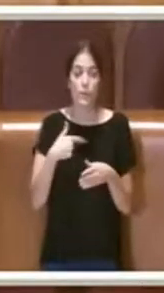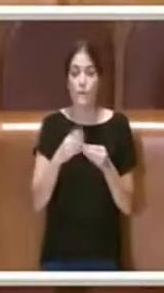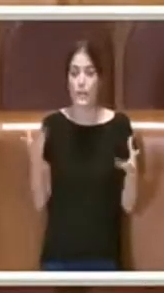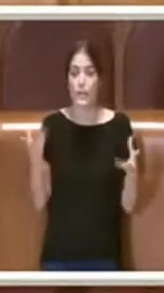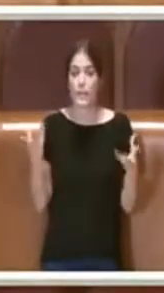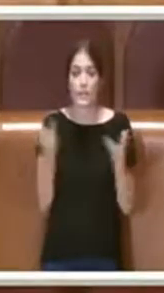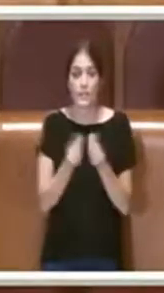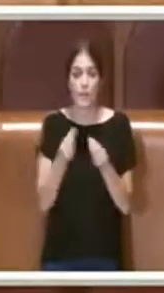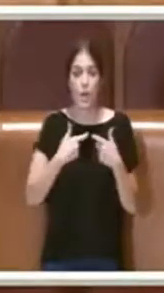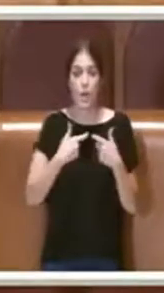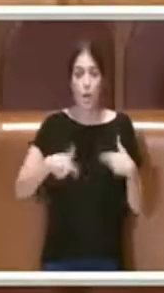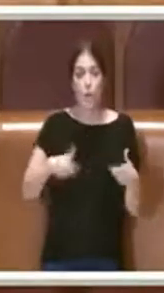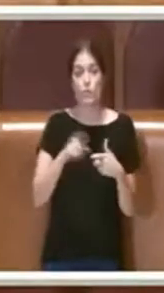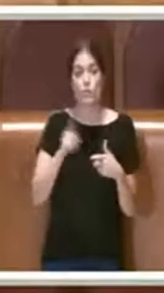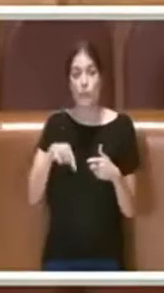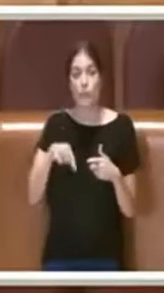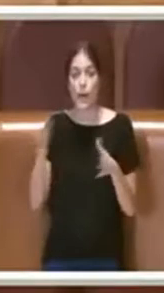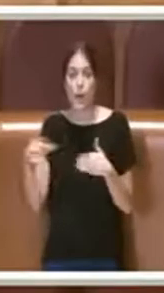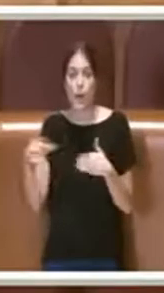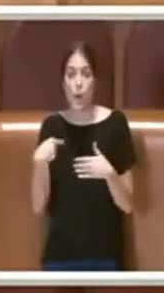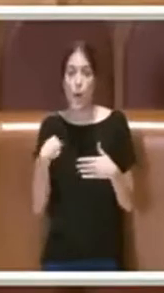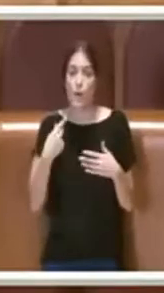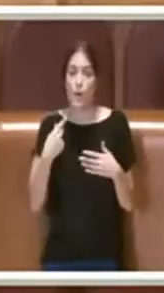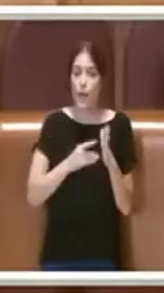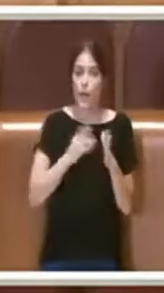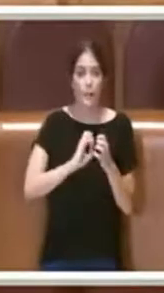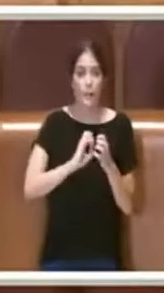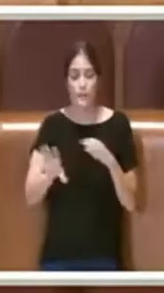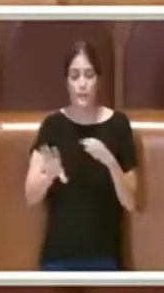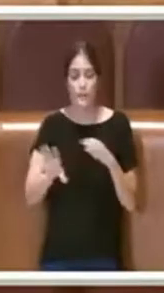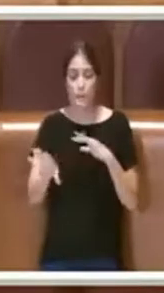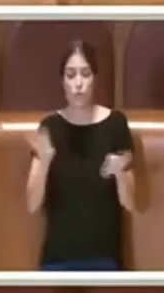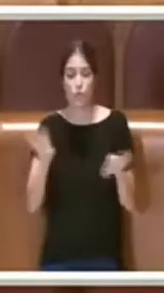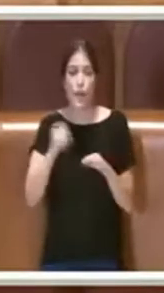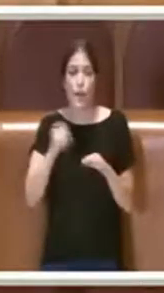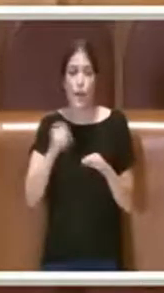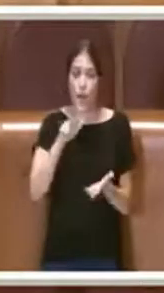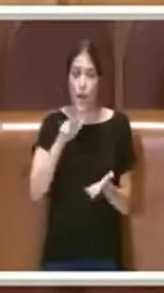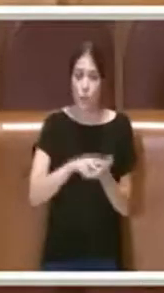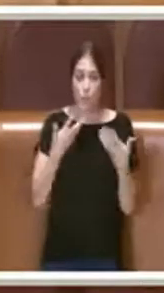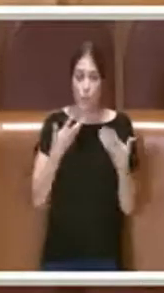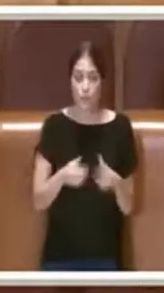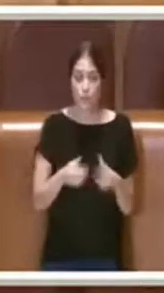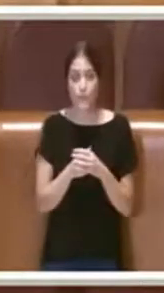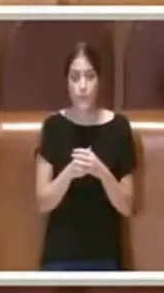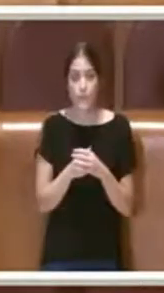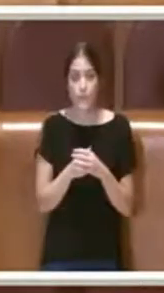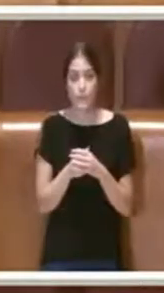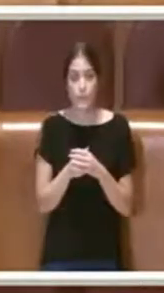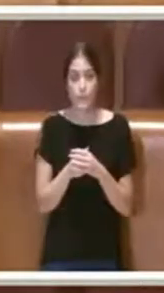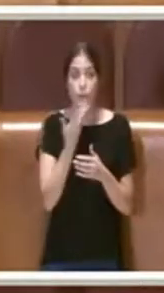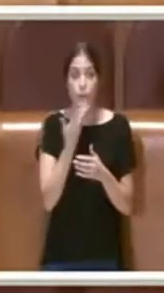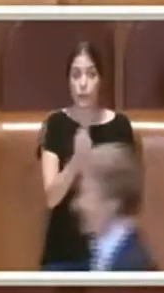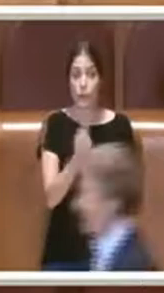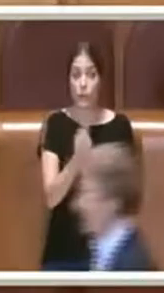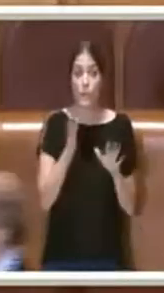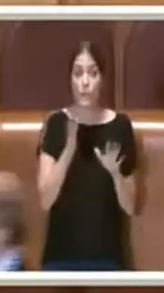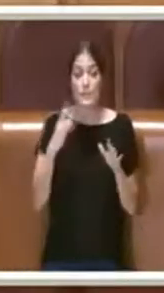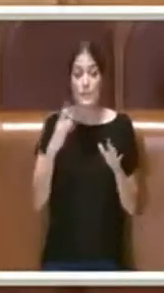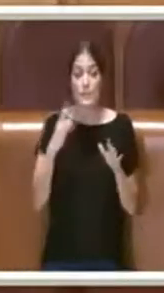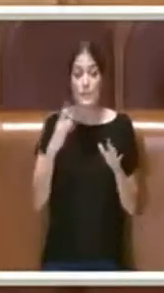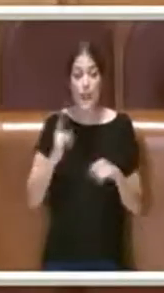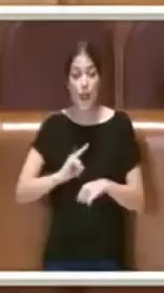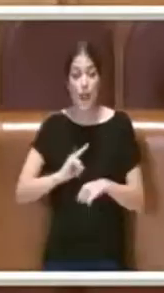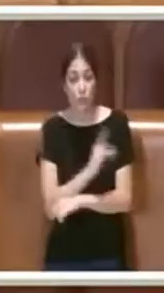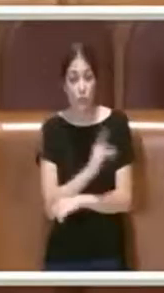sia in Commissione che in Aula con svariate delibere di indirizzo e delibere attuative. Mi preme però dire che se una lentezza